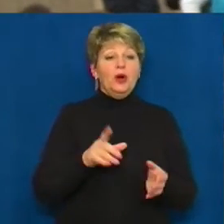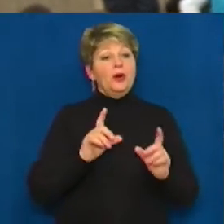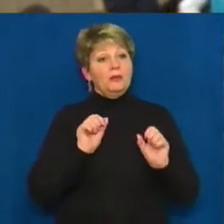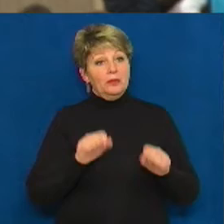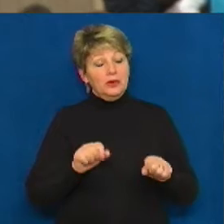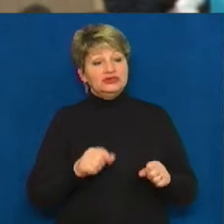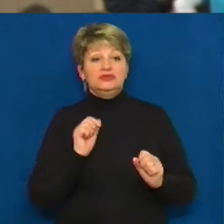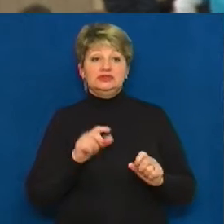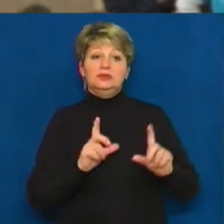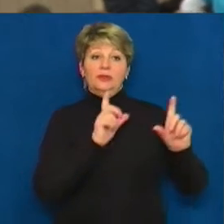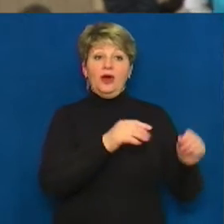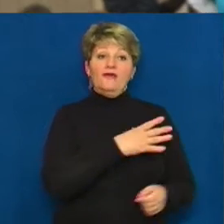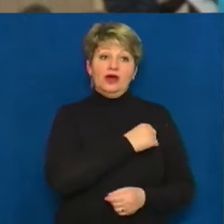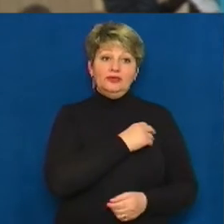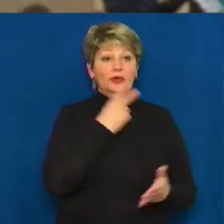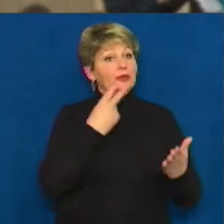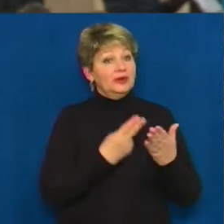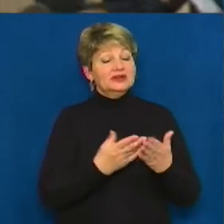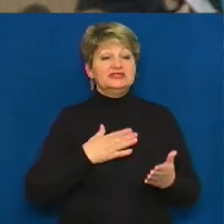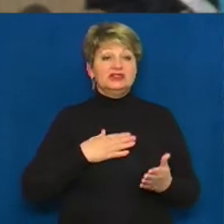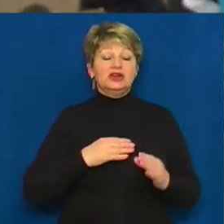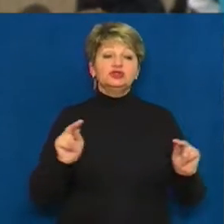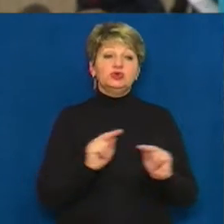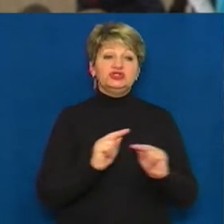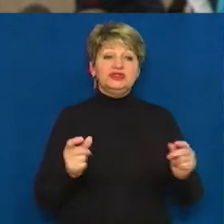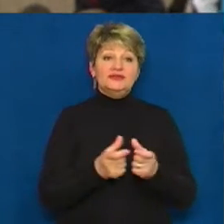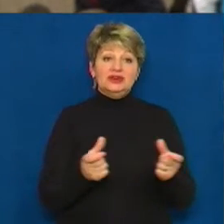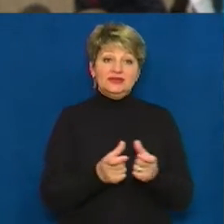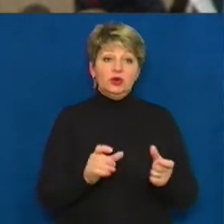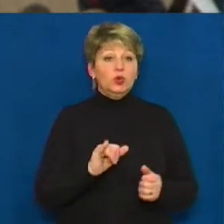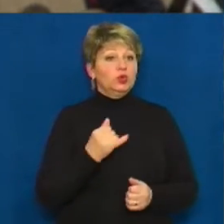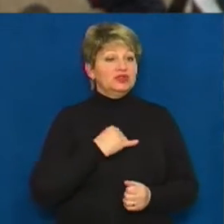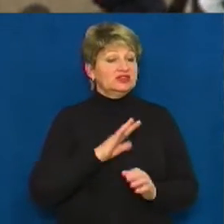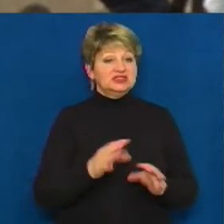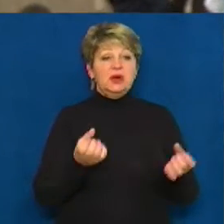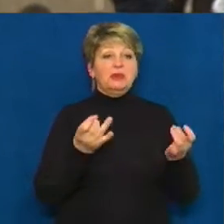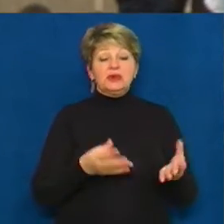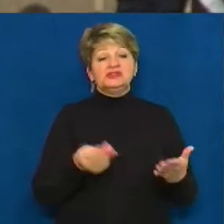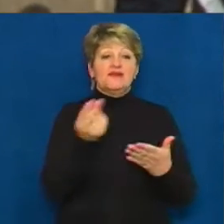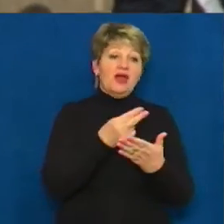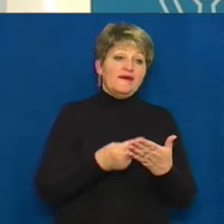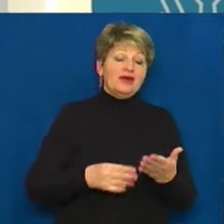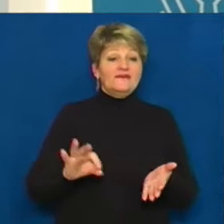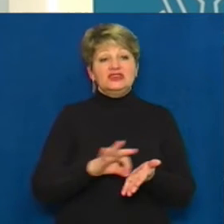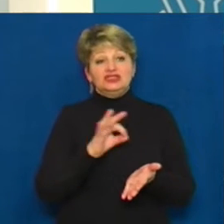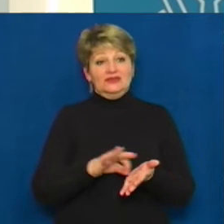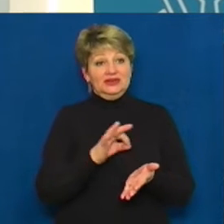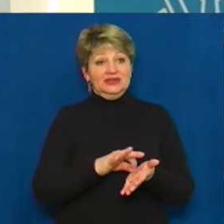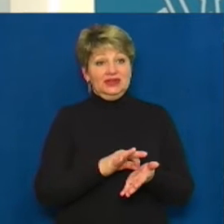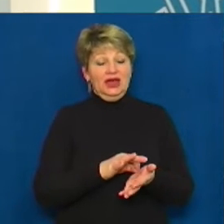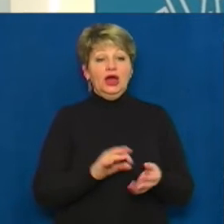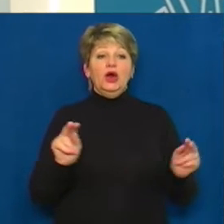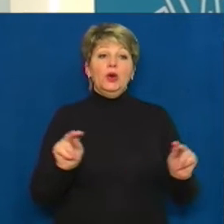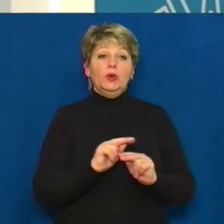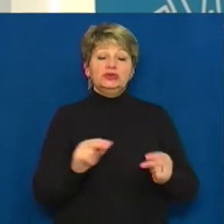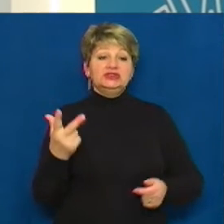показати, що у нас є герб на нашому учнівському квитку, та що у нас не просто візерунки та вишиванки. Учень